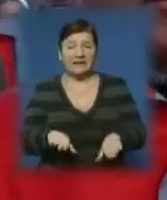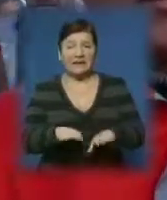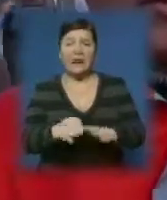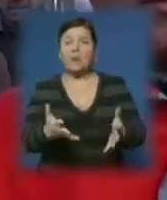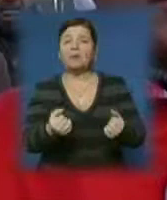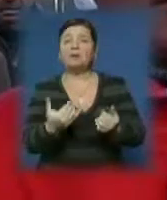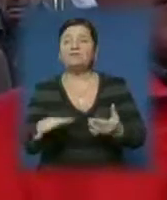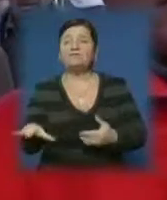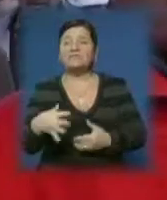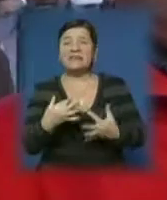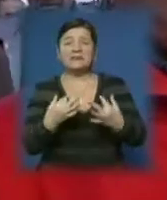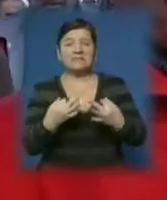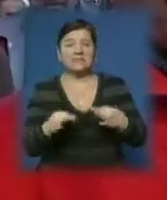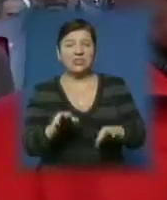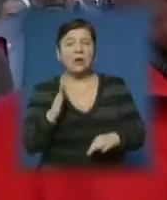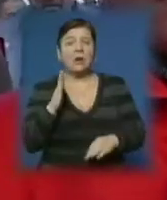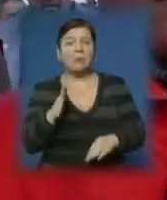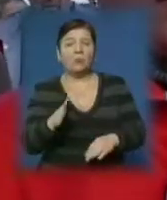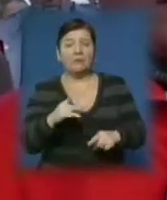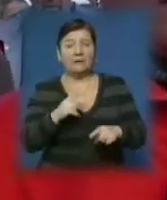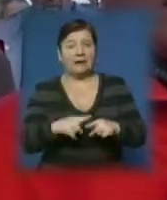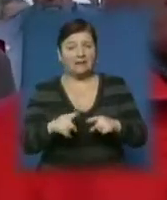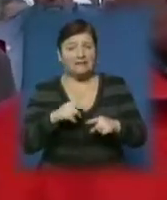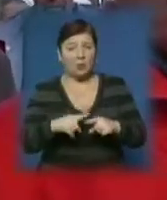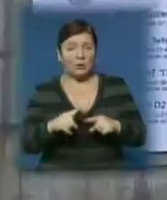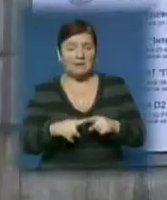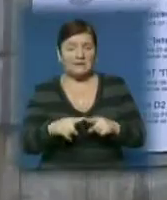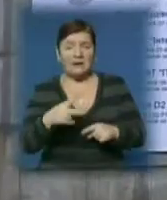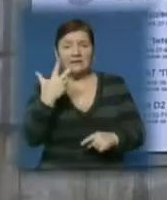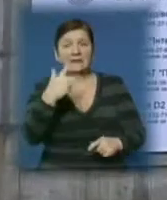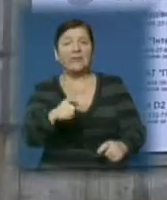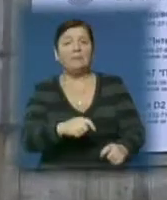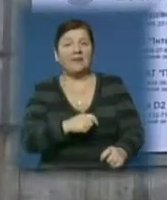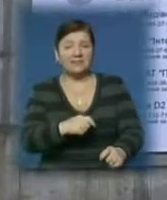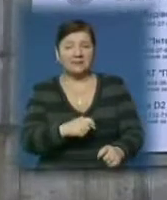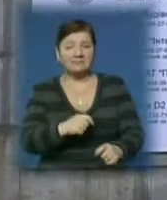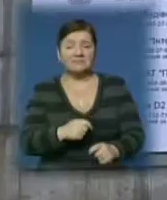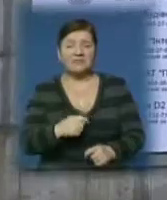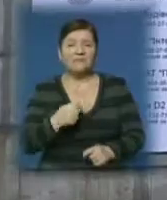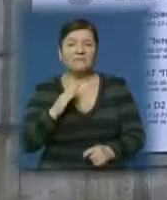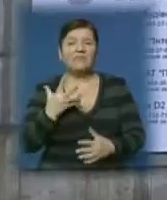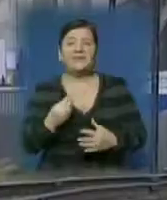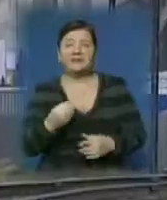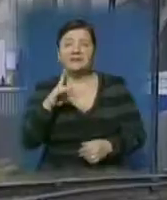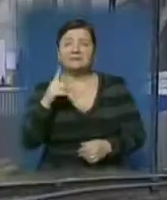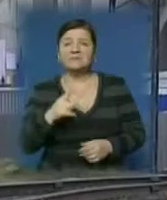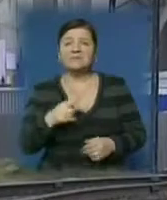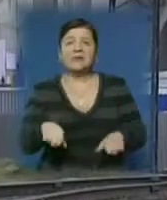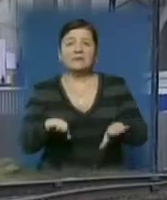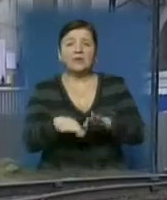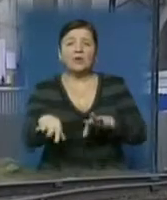отримаємо всі розрошення, то вийдемо на проєктну скорість 3 метри. Старий тунель, розташований за 30 метрів від